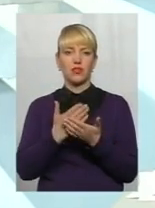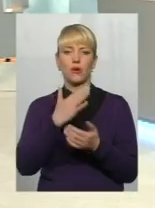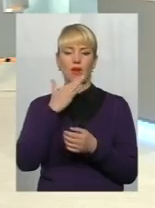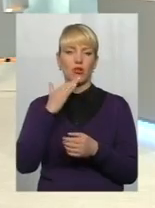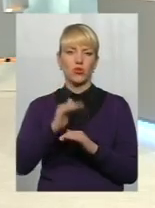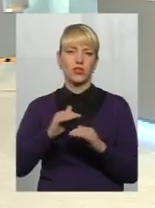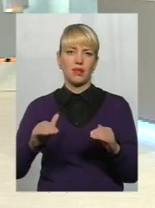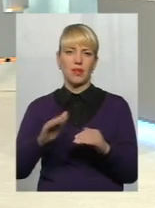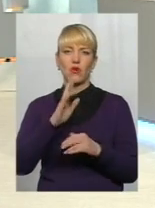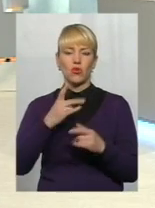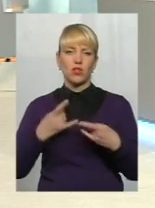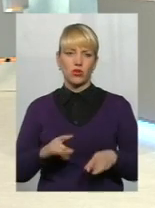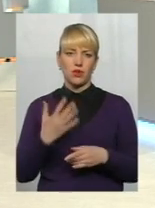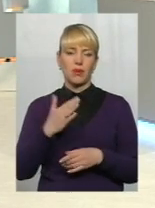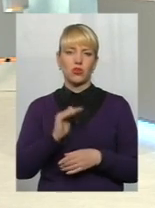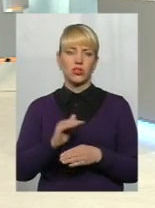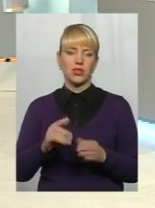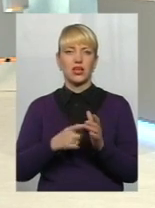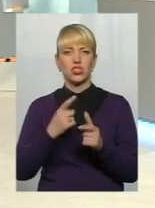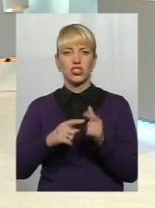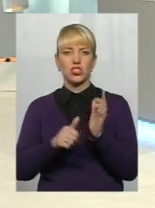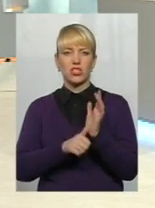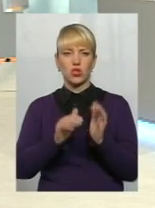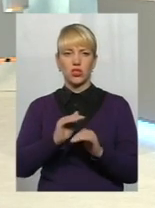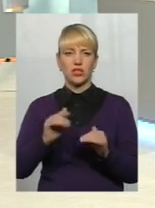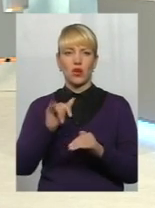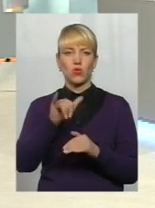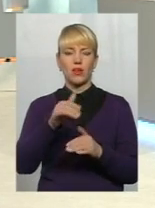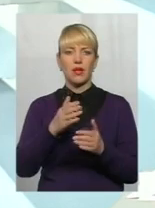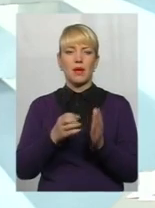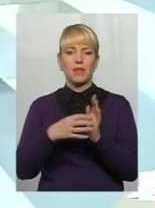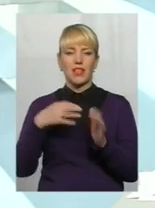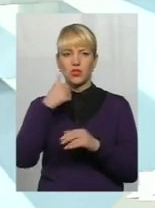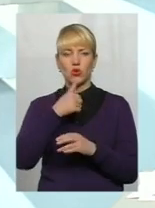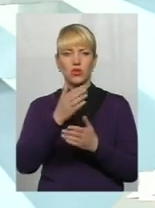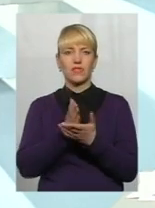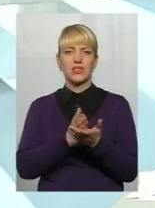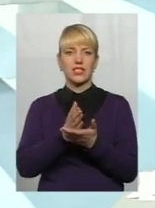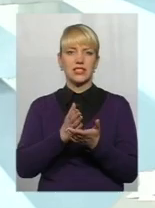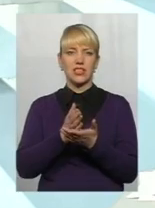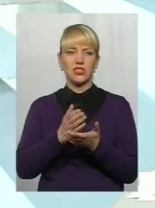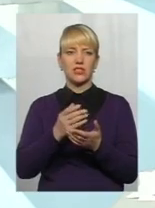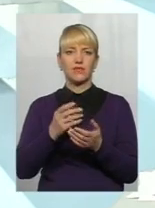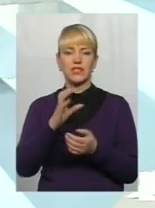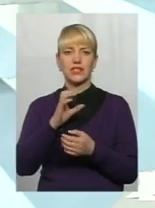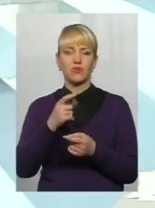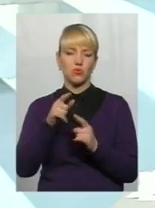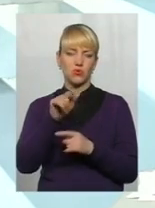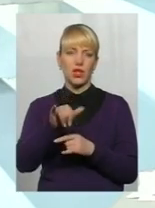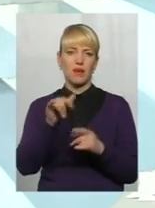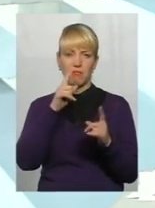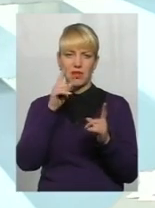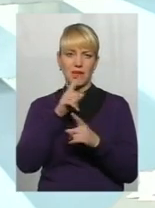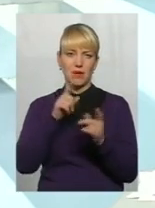мати, яка народила п'ятеро дітей, чи шестеро, і в неї 15 років свого страхового стажу тільки є, то в неї мінімальна пенсія. І це